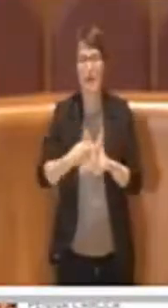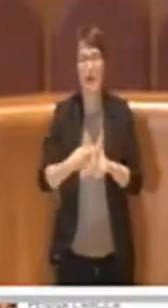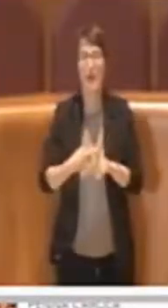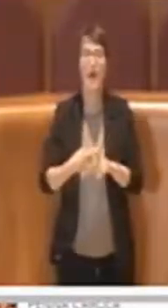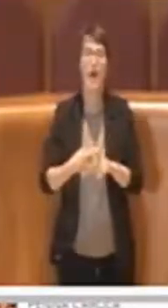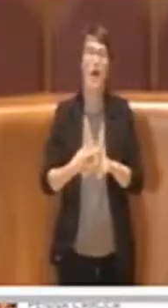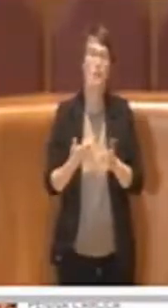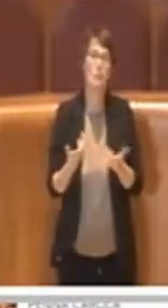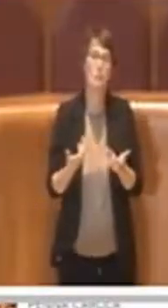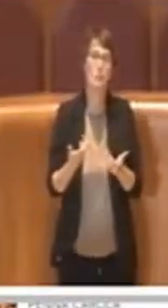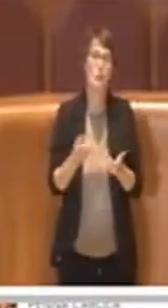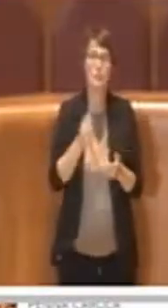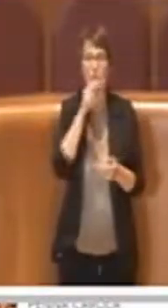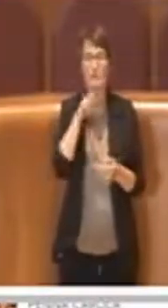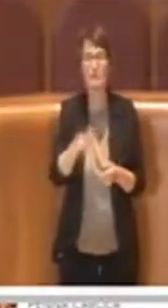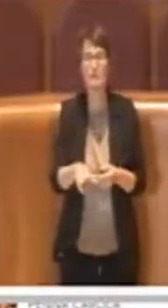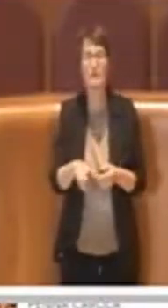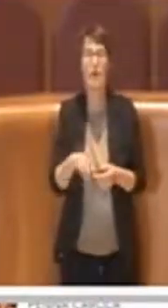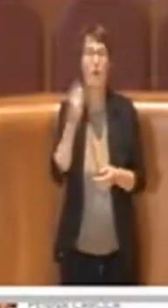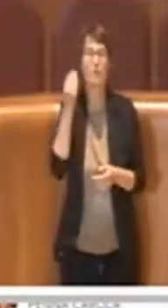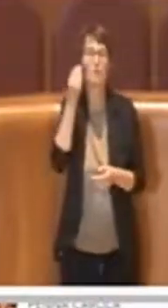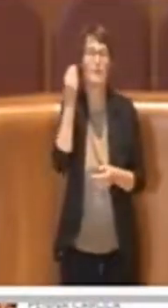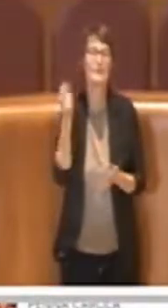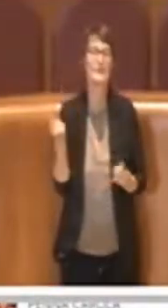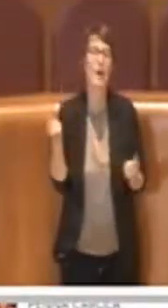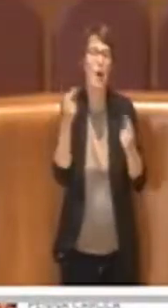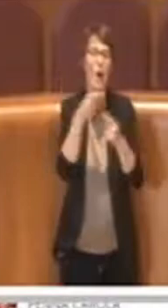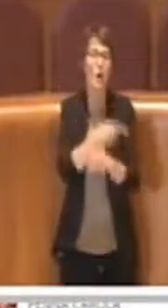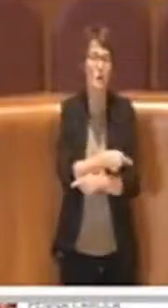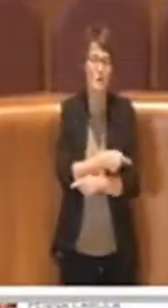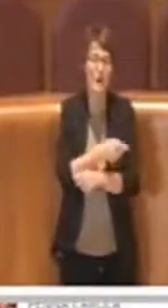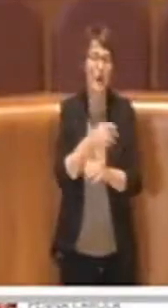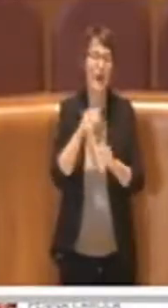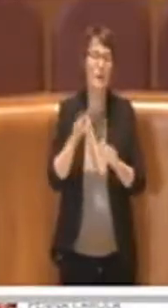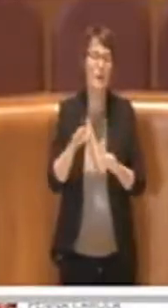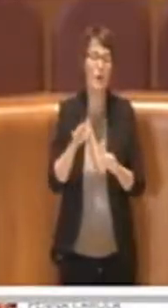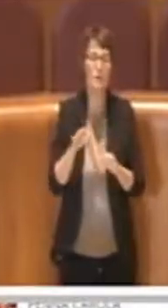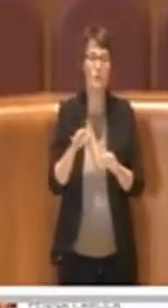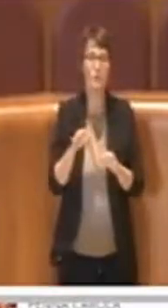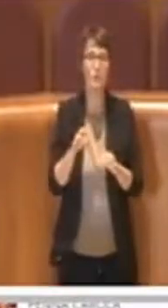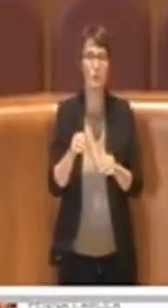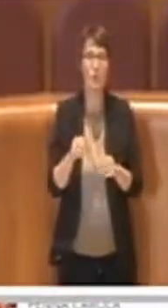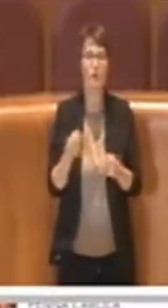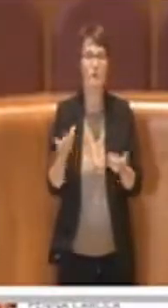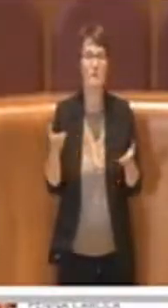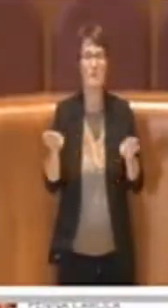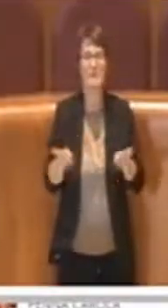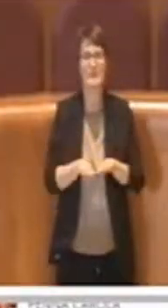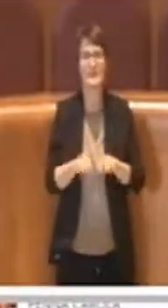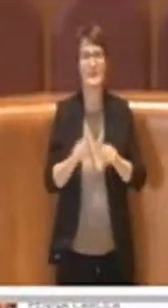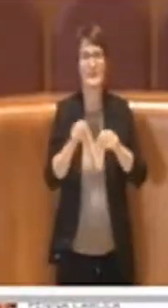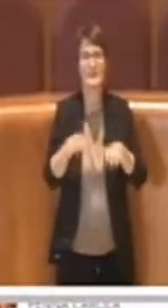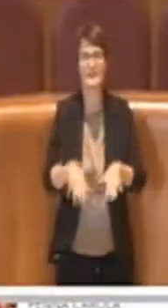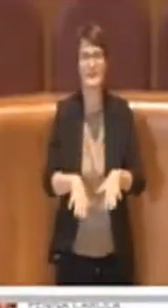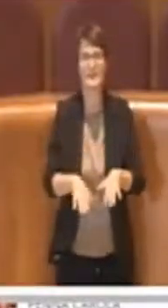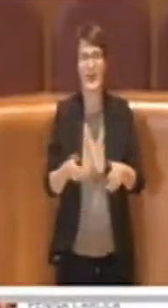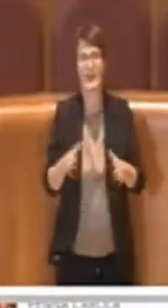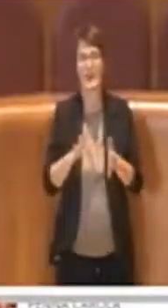contraria sull'ampliamento della discarica. Il secondo punto è